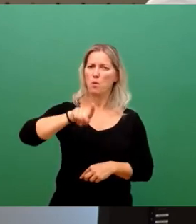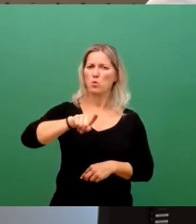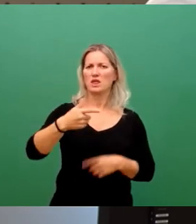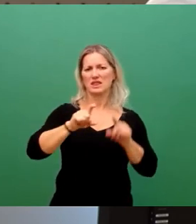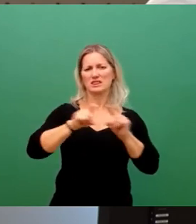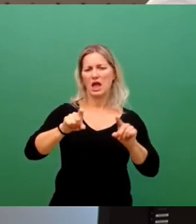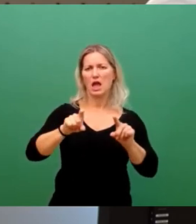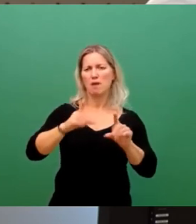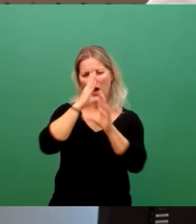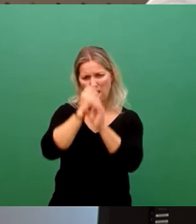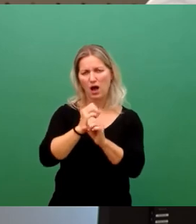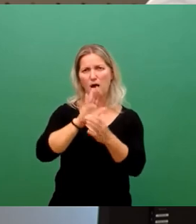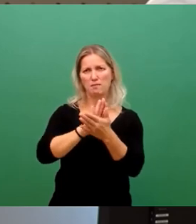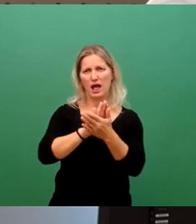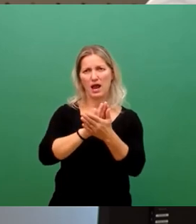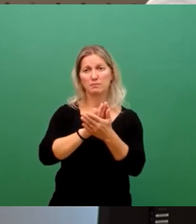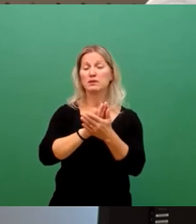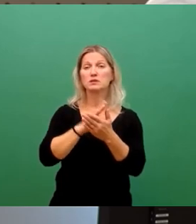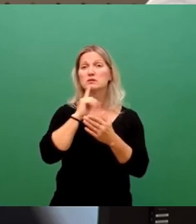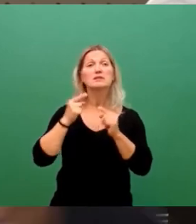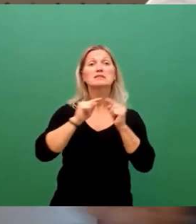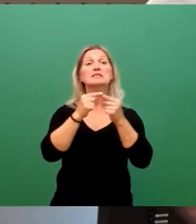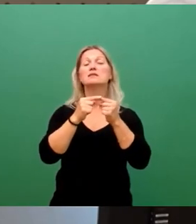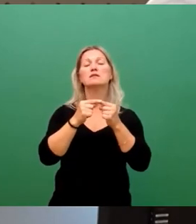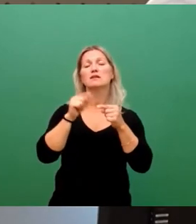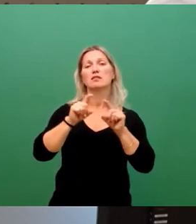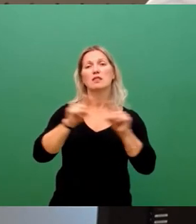ich glaube, es wird noch mehr als genug hitzige Diskussionen zum Thema geben. Vielen Dank.